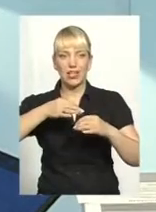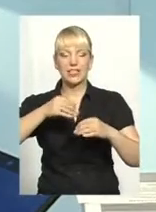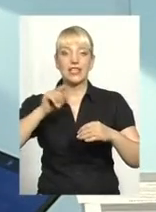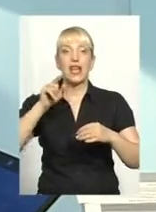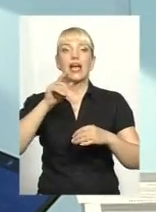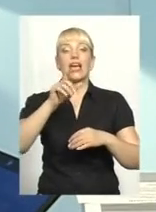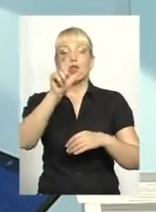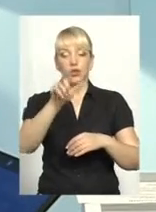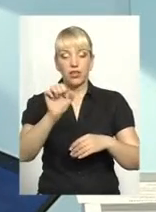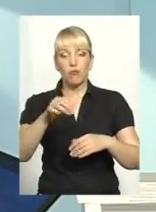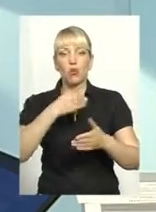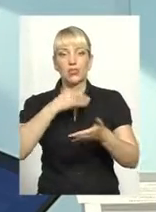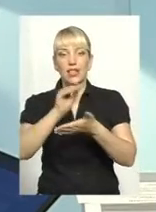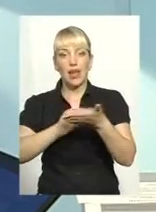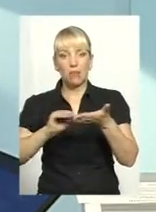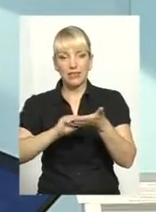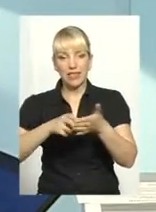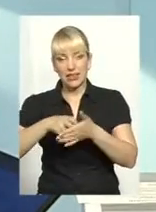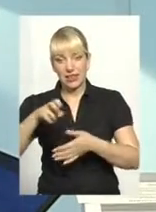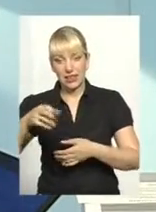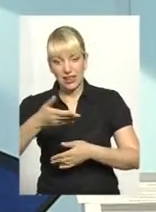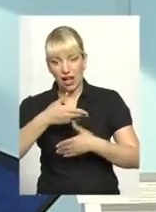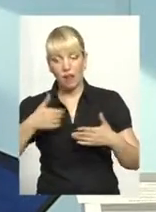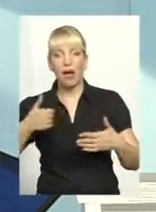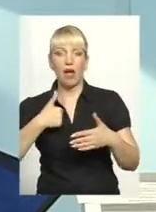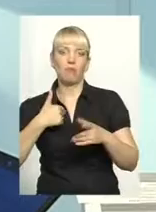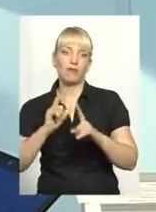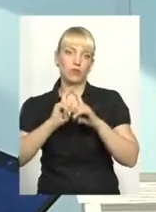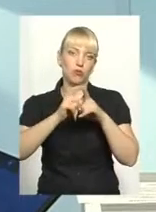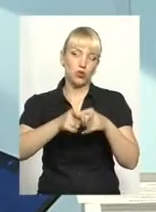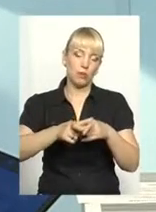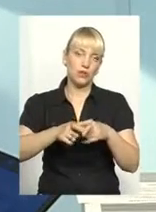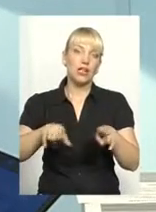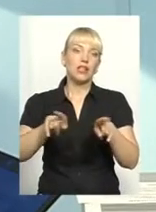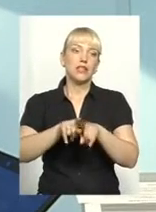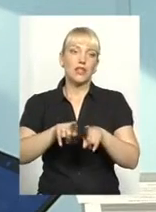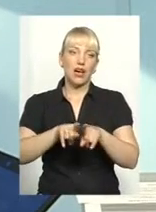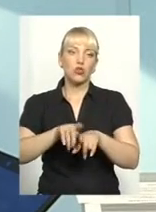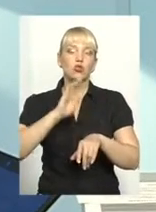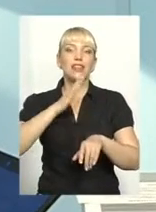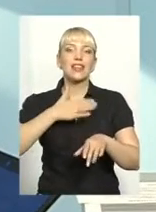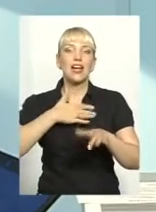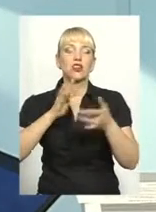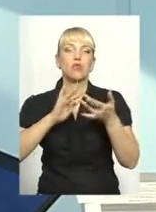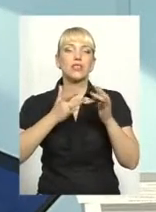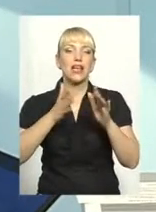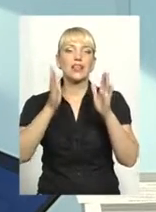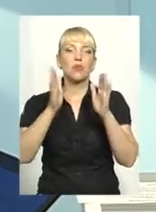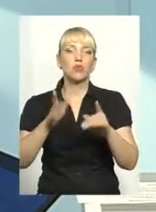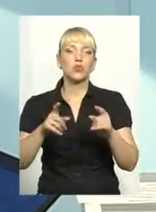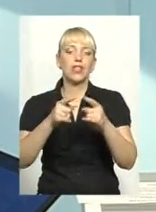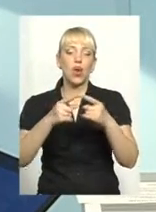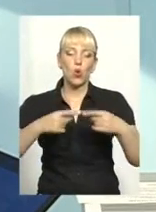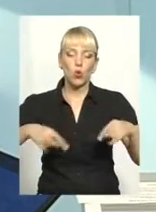і ми йому тоді зможемо відповісти. Також, крім цього всього, що вже передбачено, на нашому сайті буде такий цілий